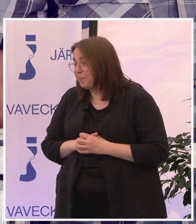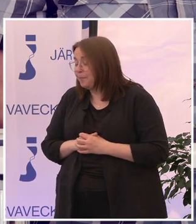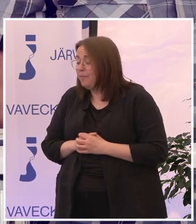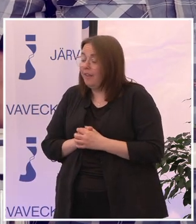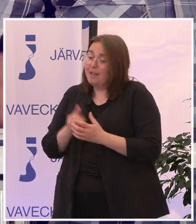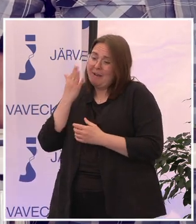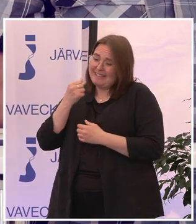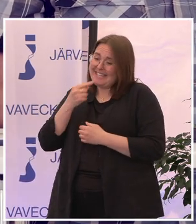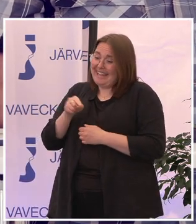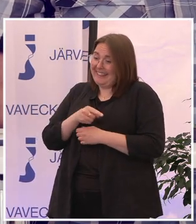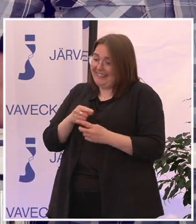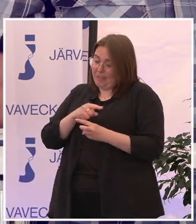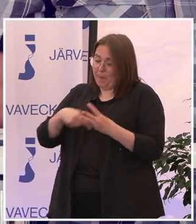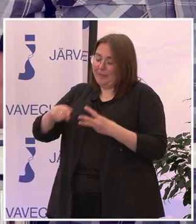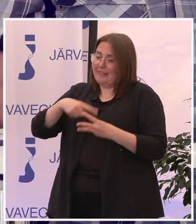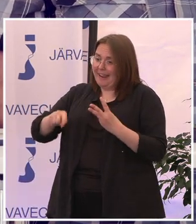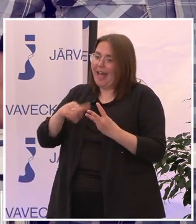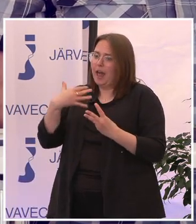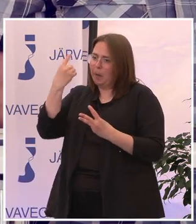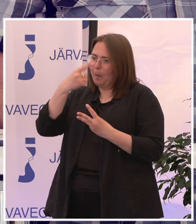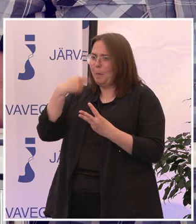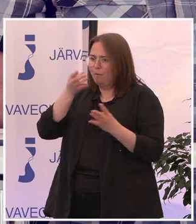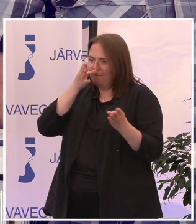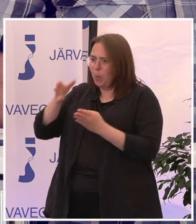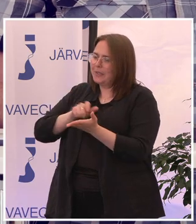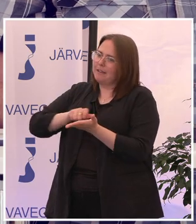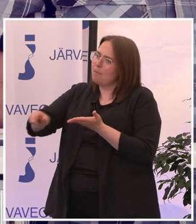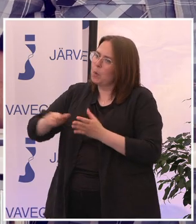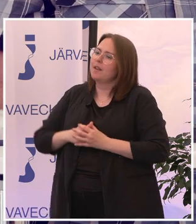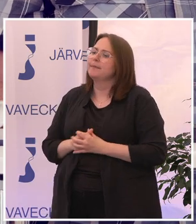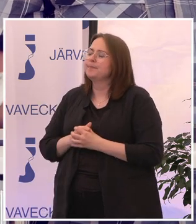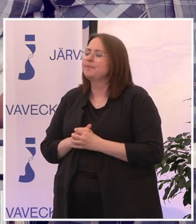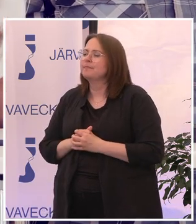Så det kan man säga, det är det som vi ringar in den här rapporten med.